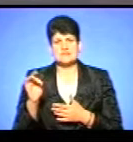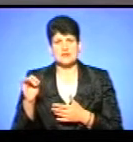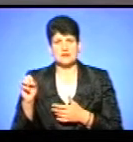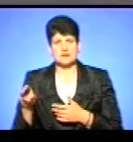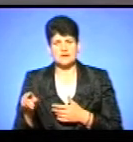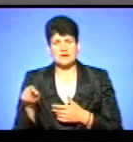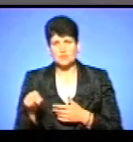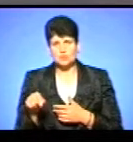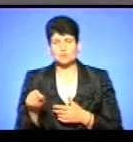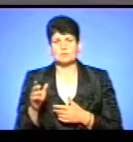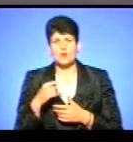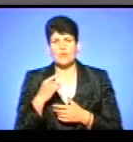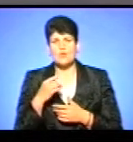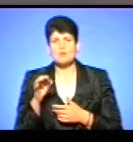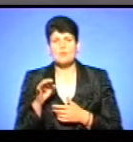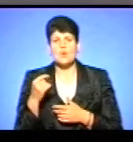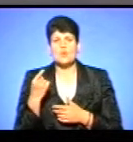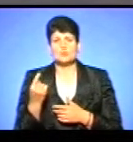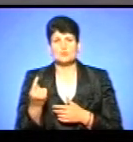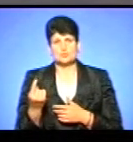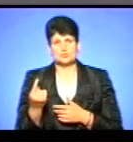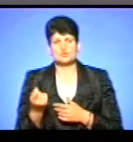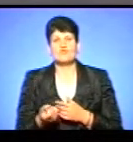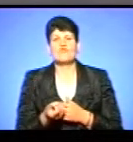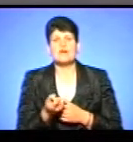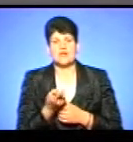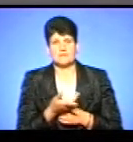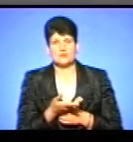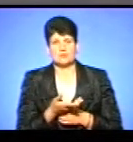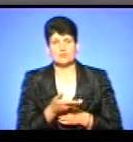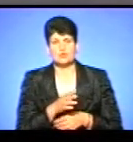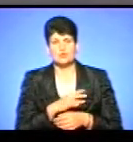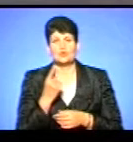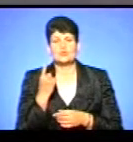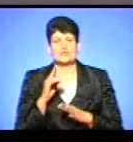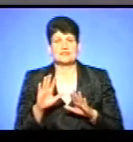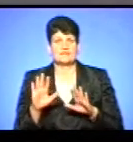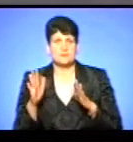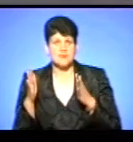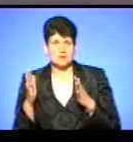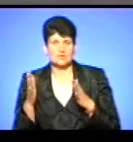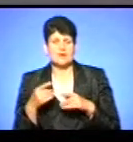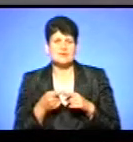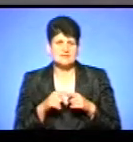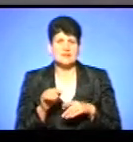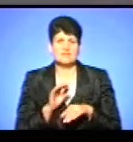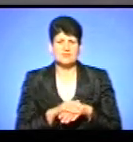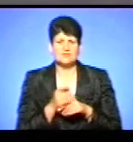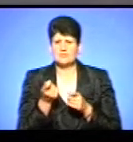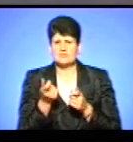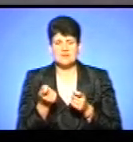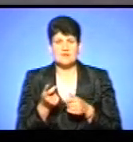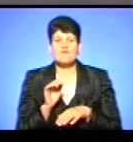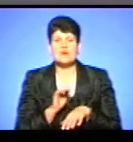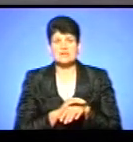тут тільки ми зараз говоримо про одну, ну, ту, що виявлено, випадок. Фактично, це є мізерне. Фактично,